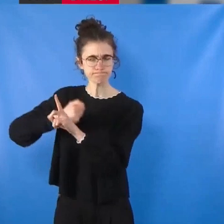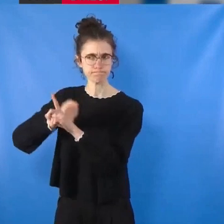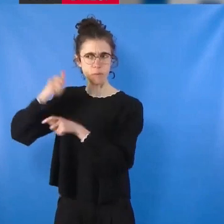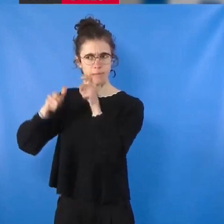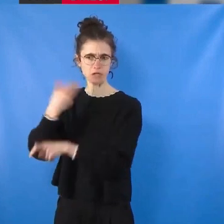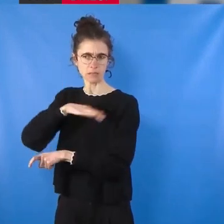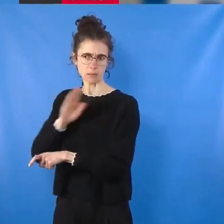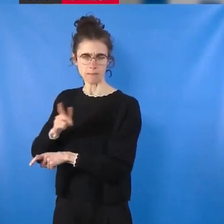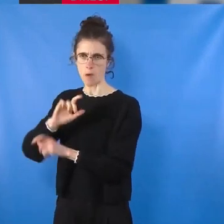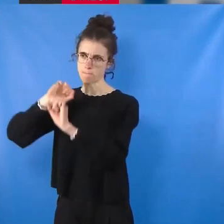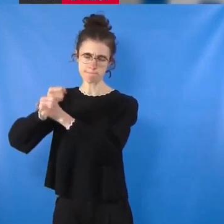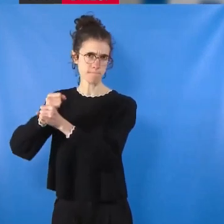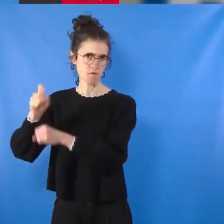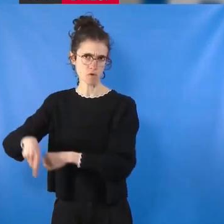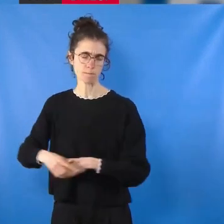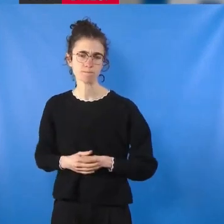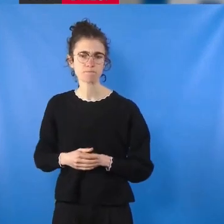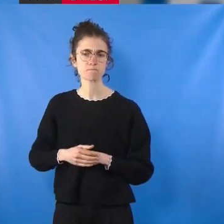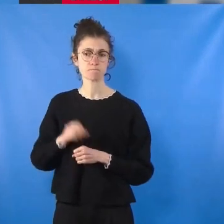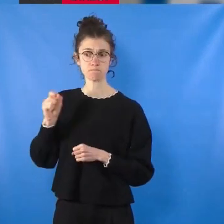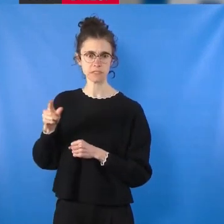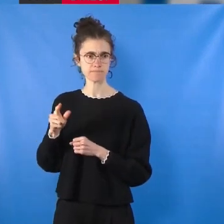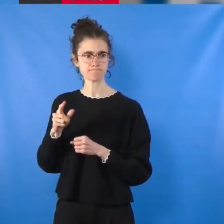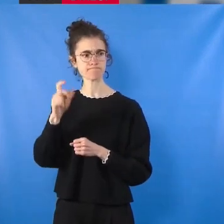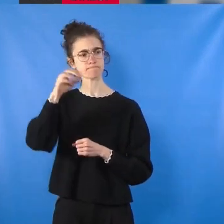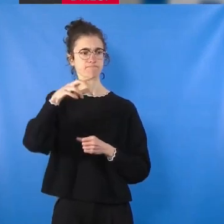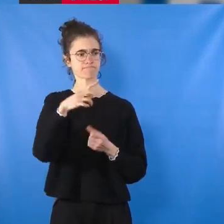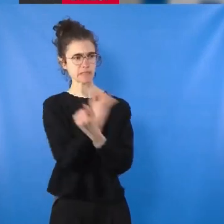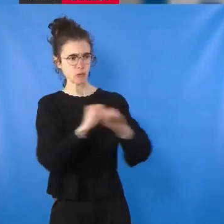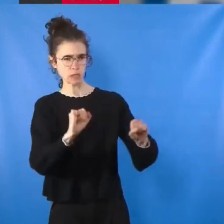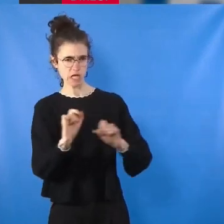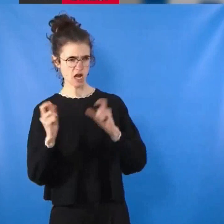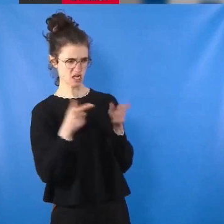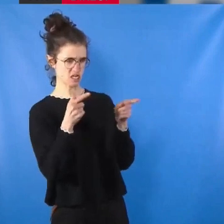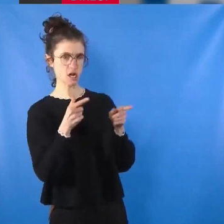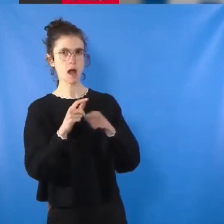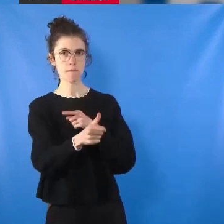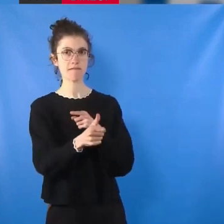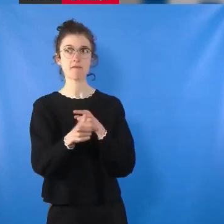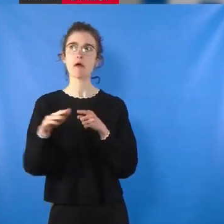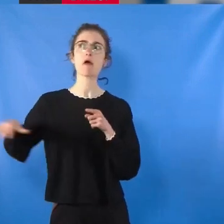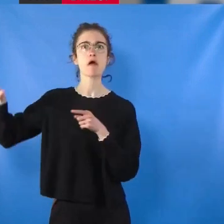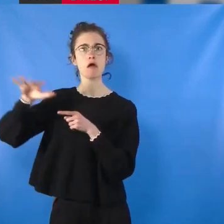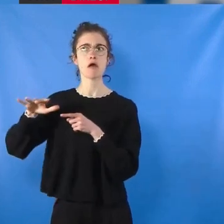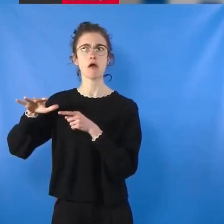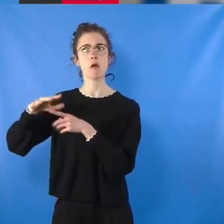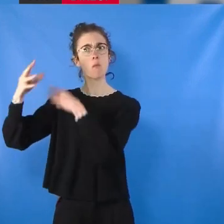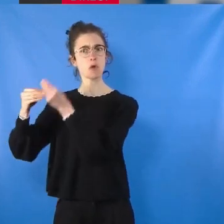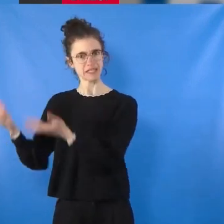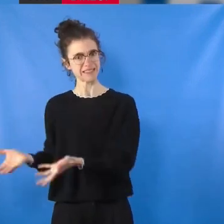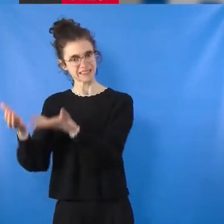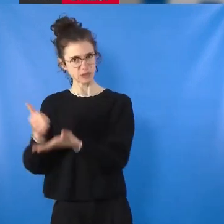condamnés. Cette attaque terroriste avait suscité le soutien et la solidarité du monde vis-à-vis d'Israël.